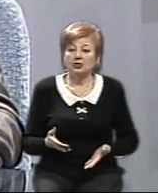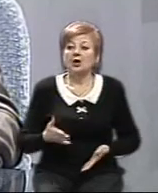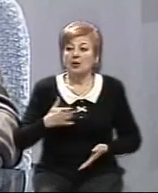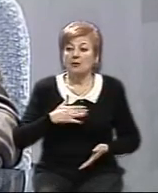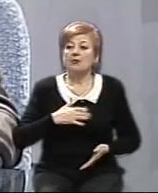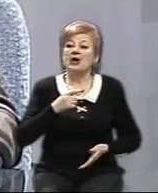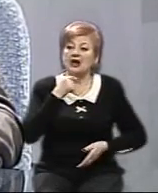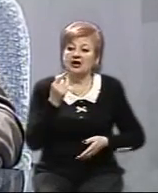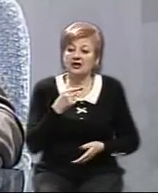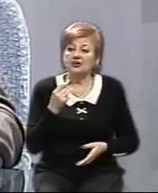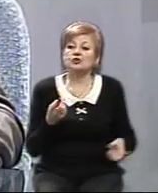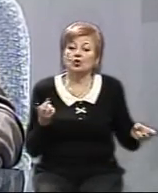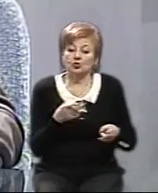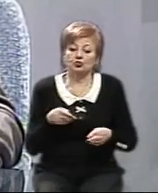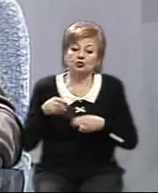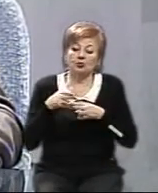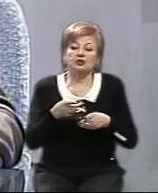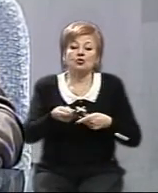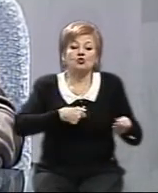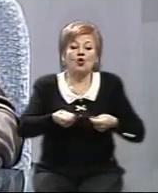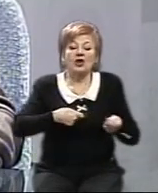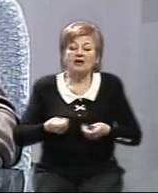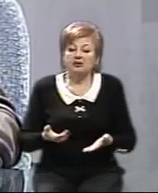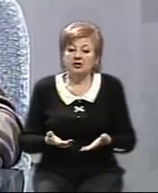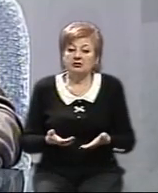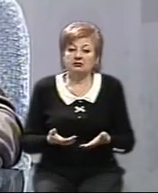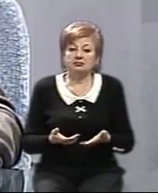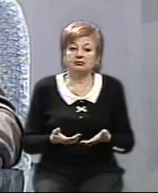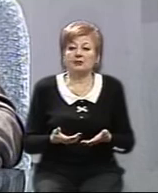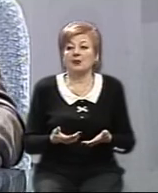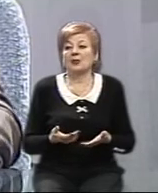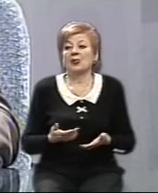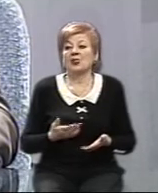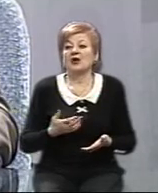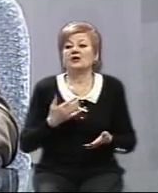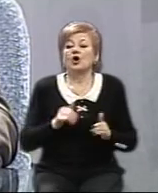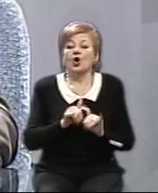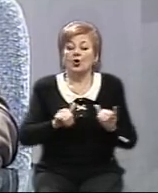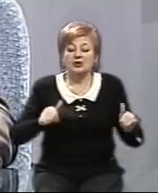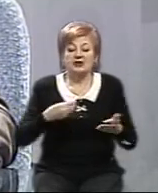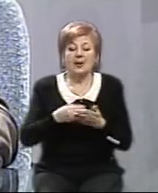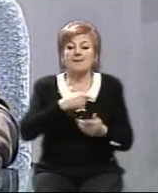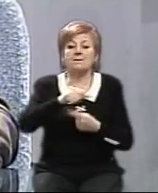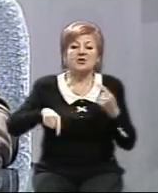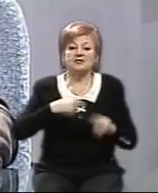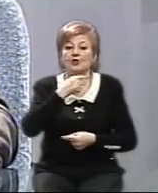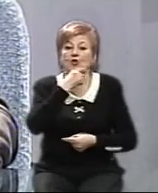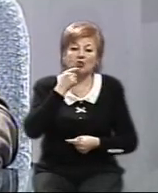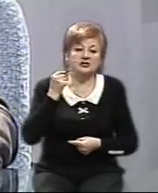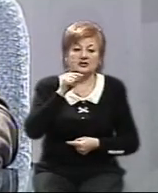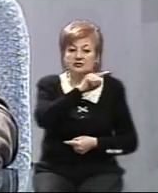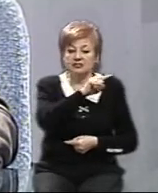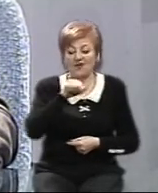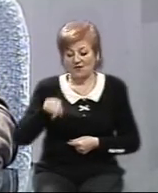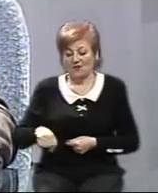говорили про те, що треба припинити торгівлю. Активи і розвиток бізнесу російського в Україні також